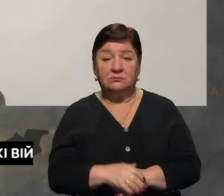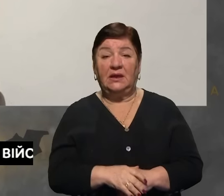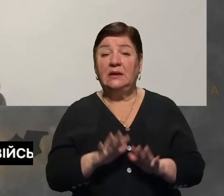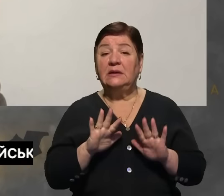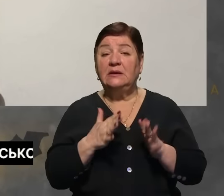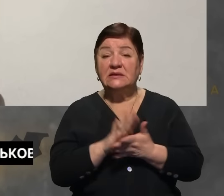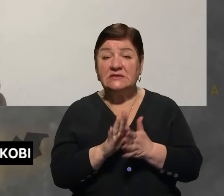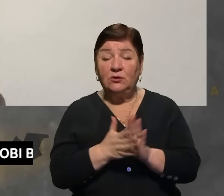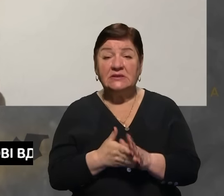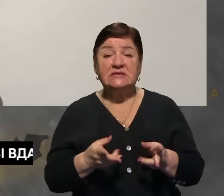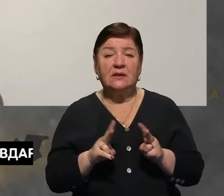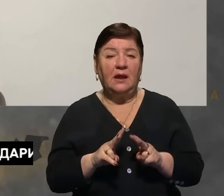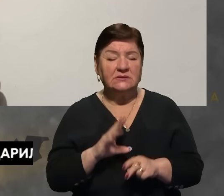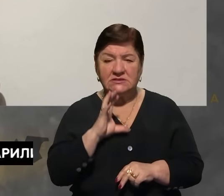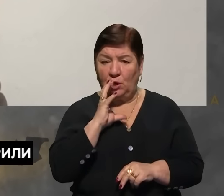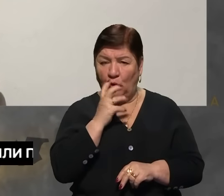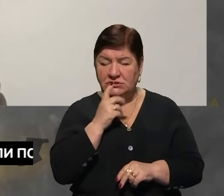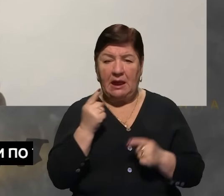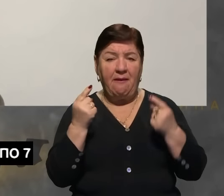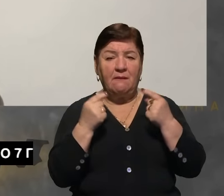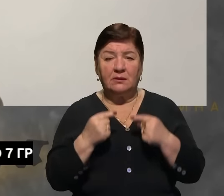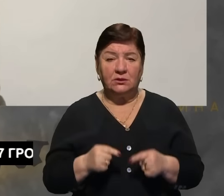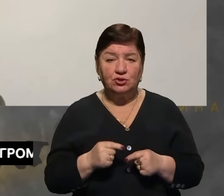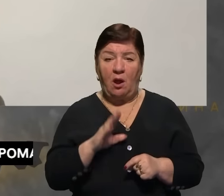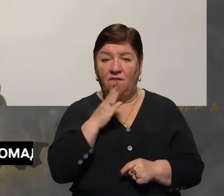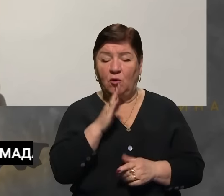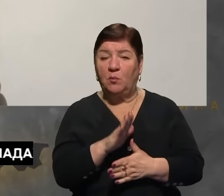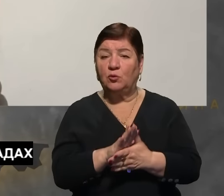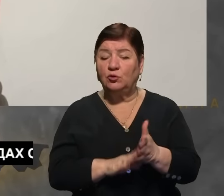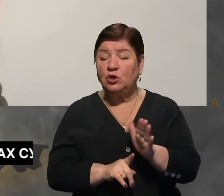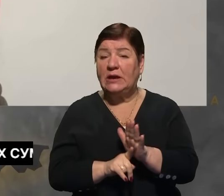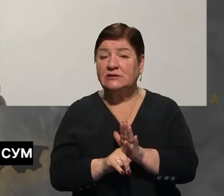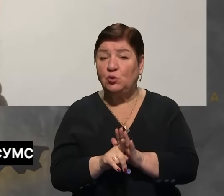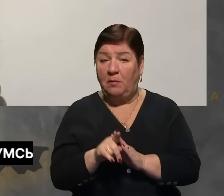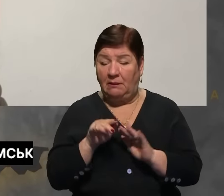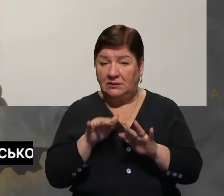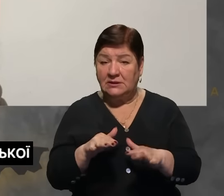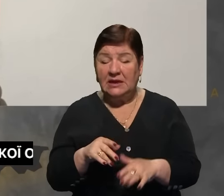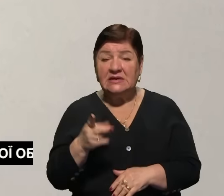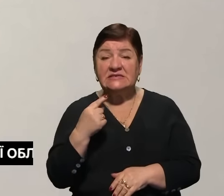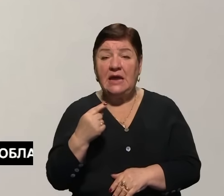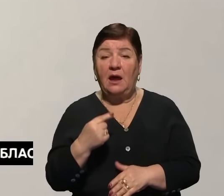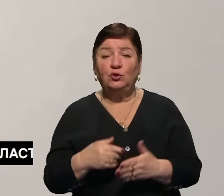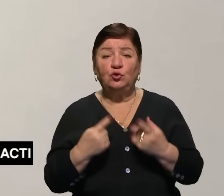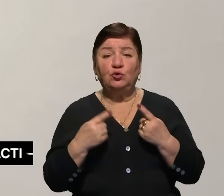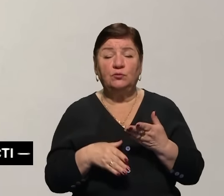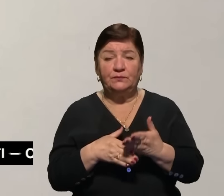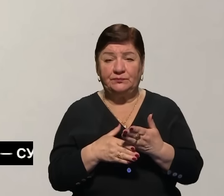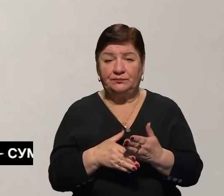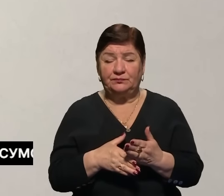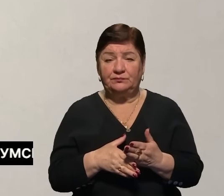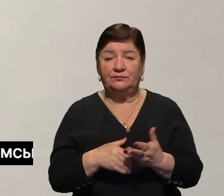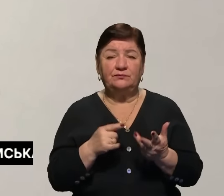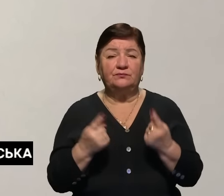Ситуація залишається досить серйозною і критичною. Ворог продовжує наступати за допомогою великої кількості особового складу